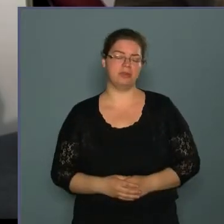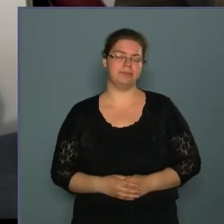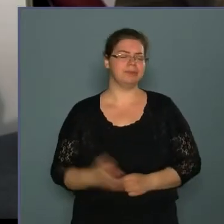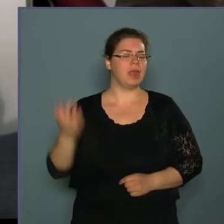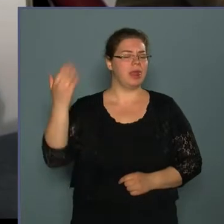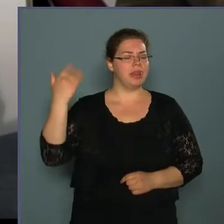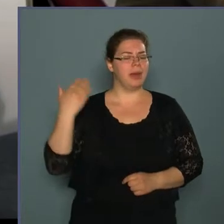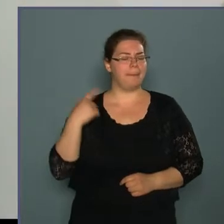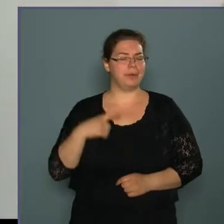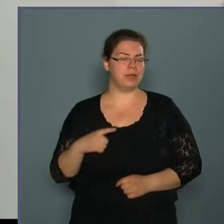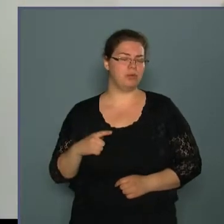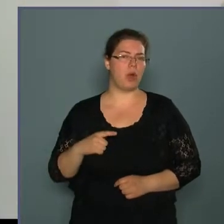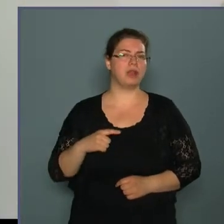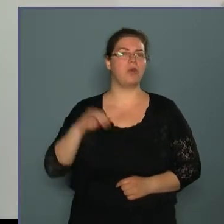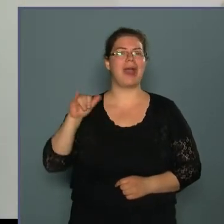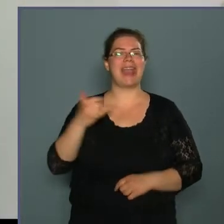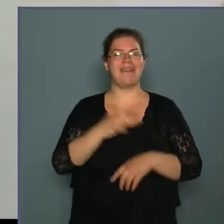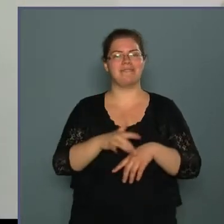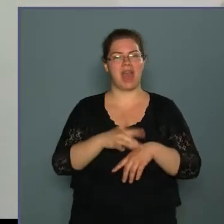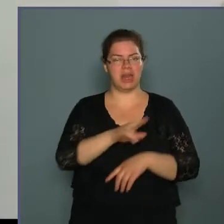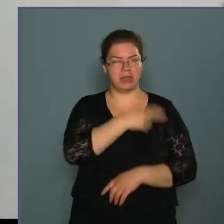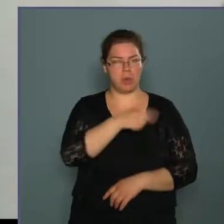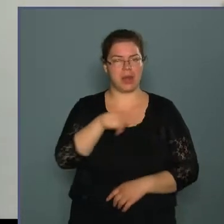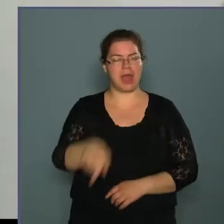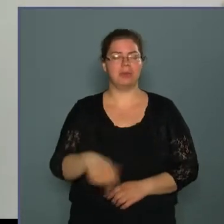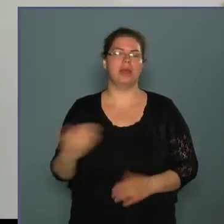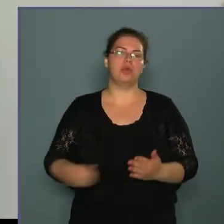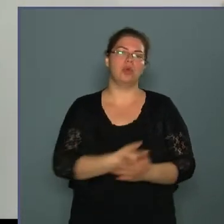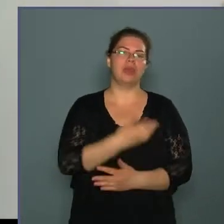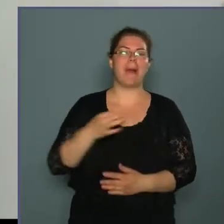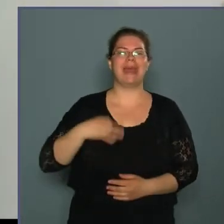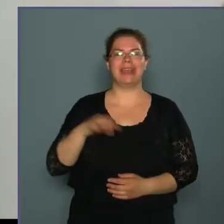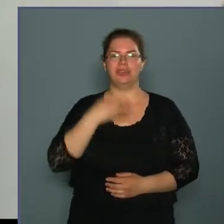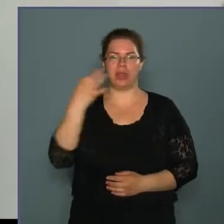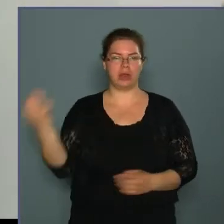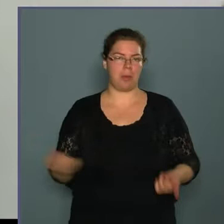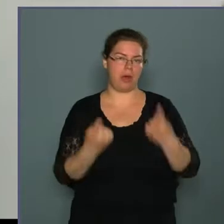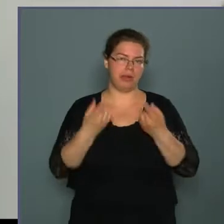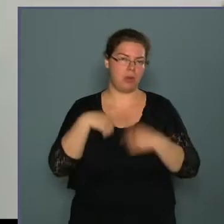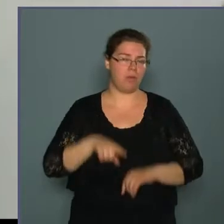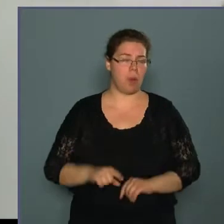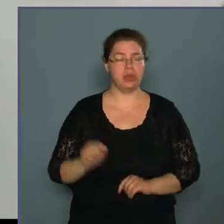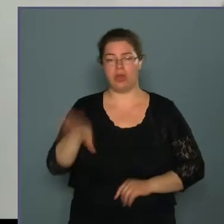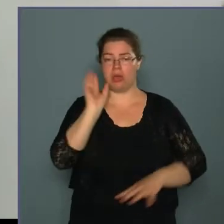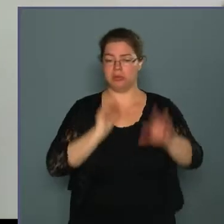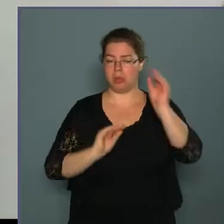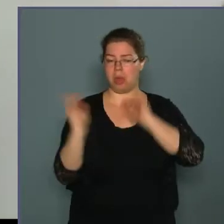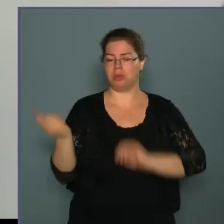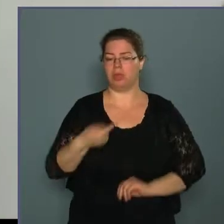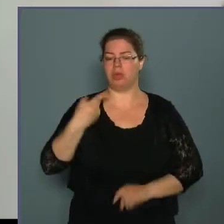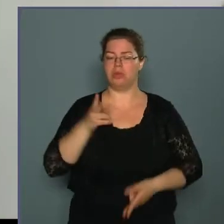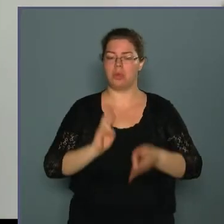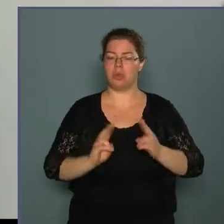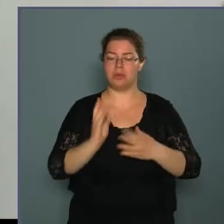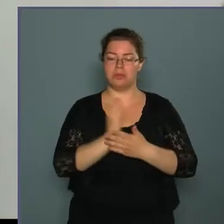Nemrég jártunk a Ján-Ferenc kórházban, egy újabb egészségnap akciójuk volt, és azt tapasztaltuk, hogy